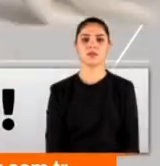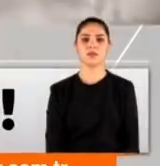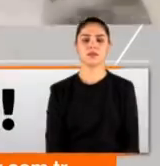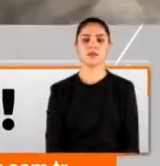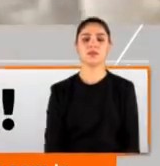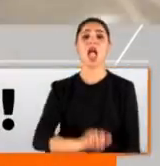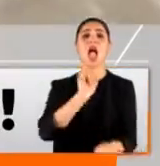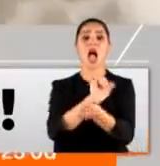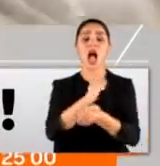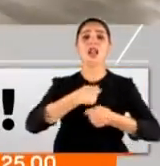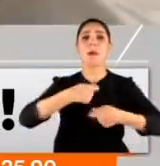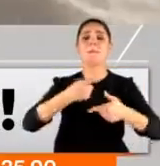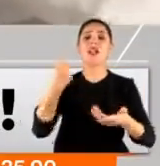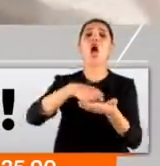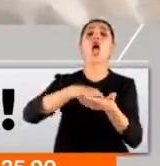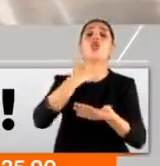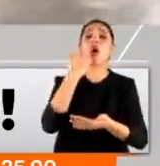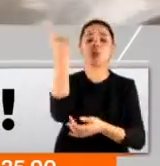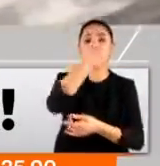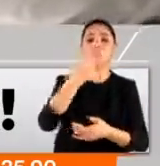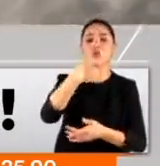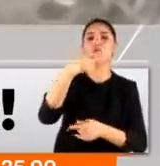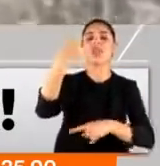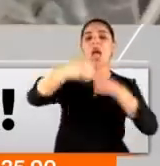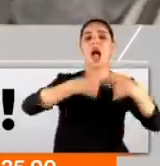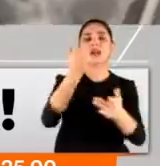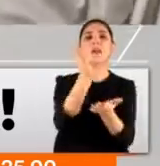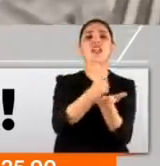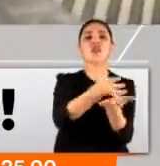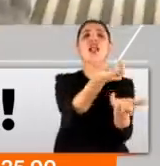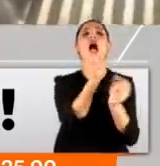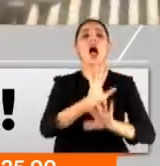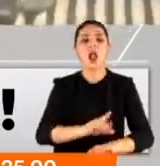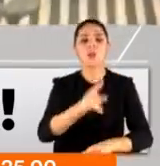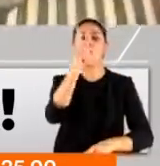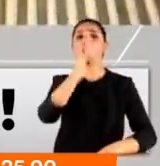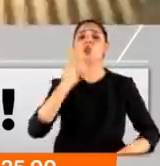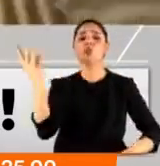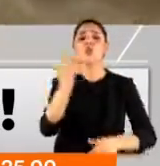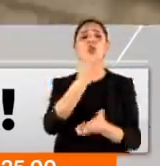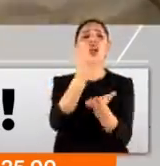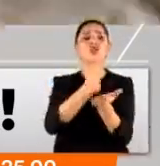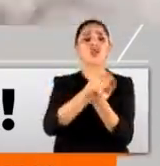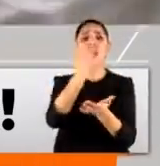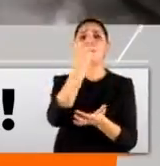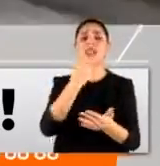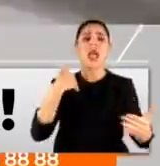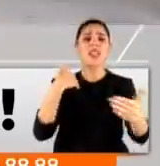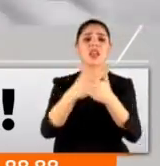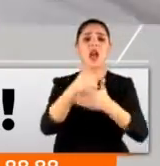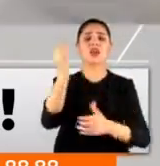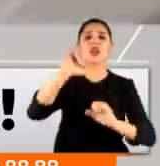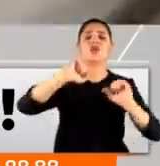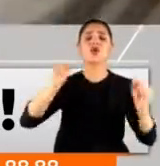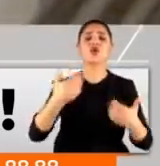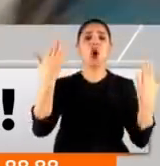Aileler masrafları karşılayamadığı için yakınlarının cenazesini almıyor. Yüzlerce ceset yaklaşık bir yıldır soğuk hava